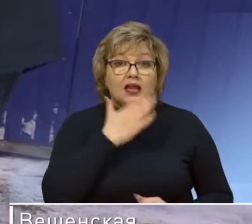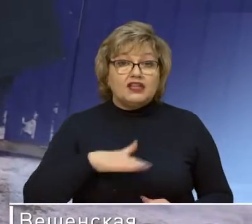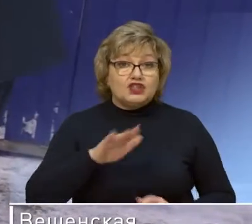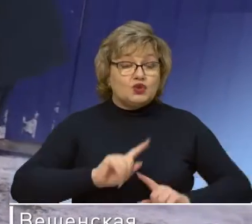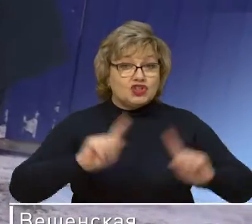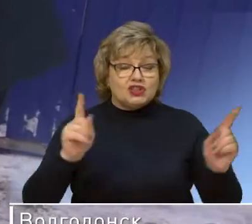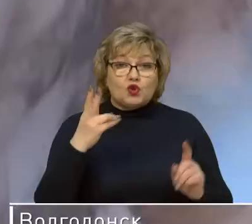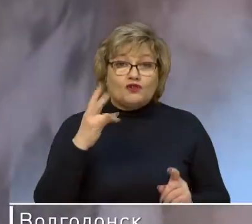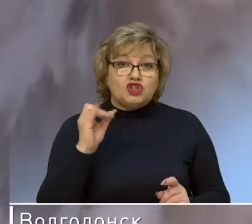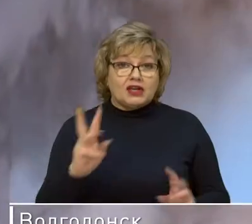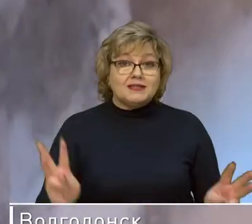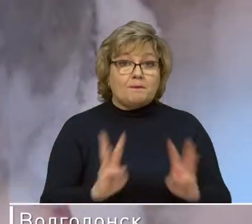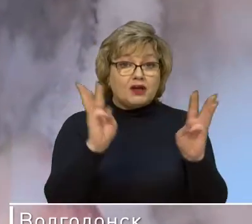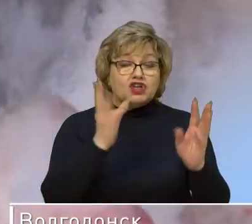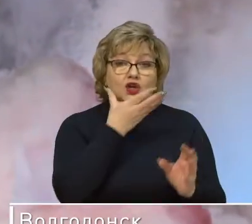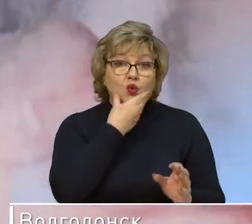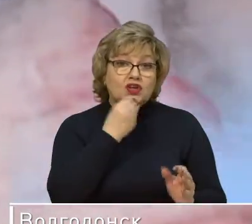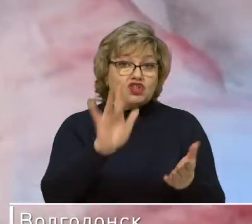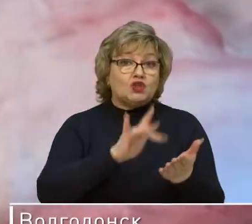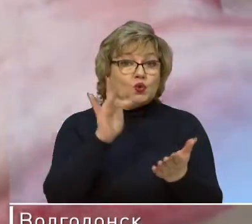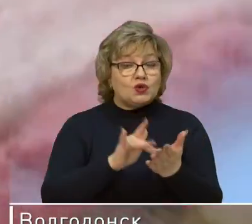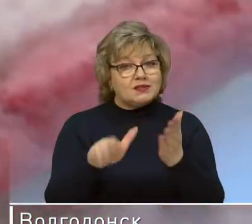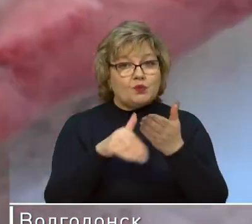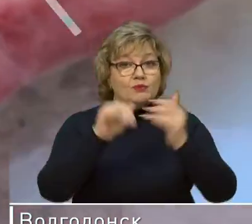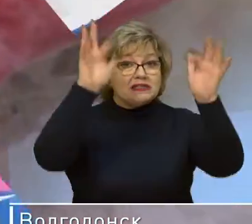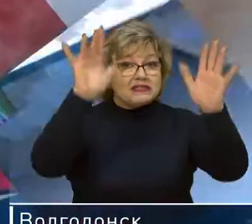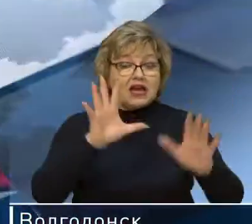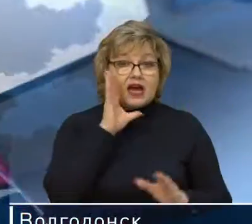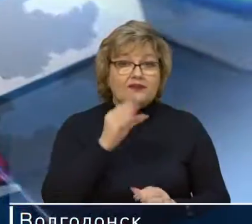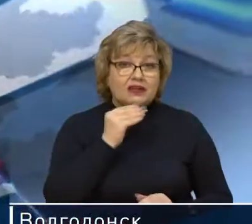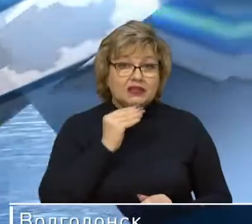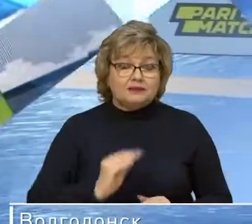шедевр «Новочеркасский пожарный» украшает город с помощью снега и воды.